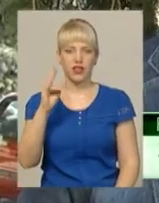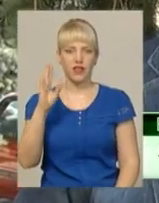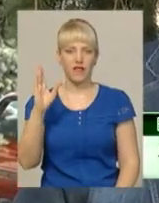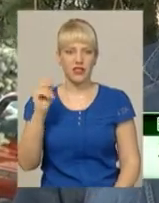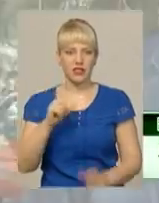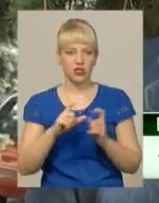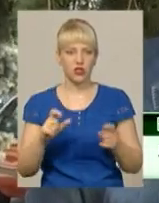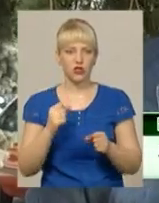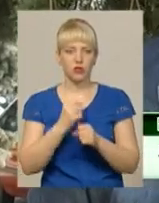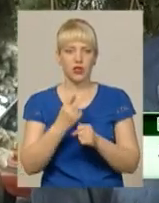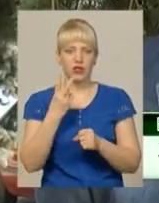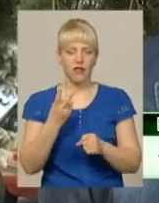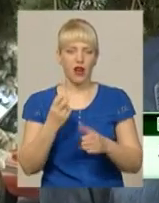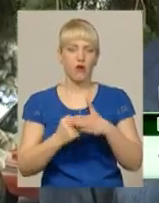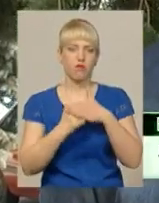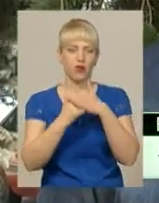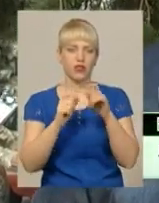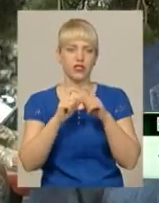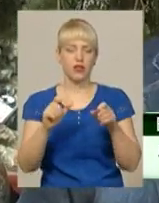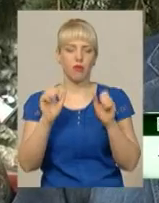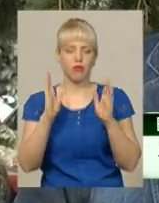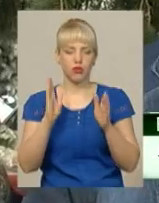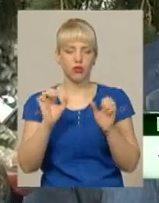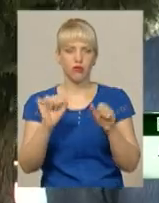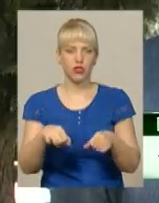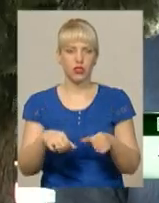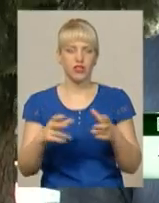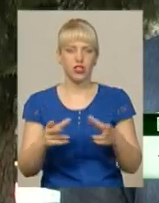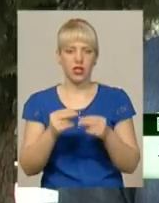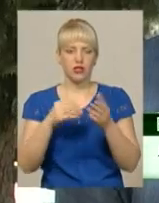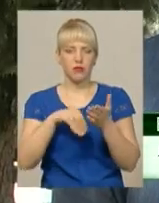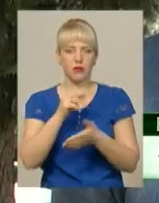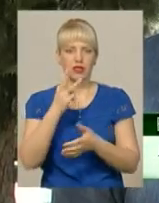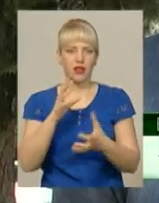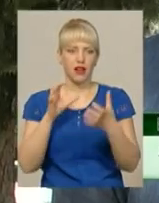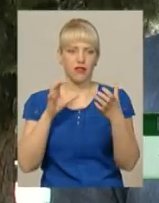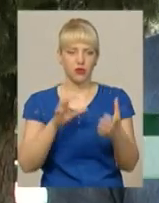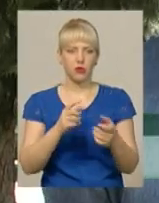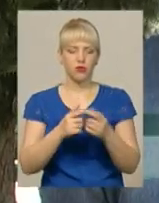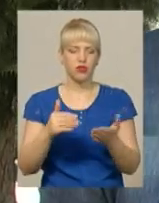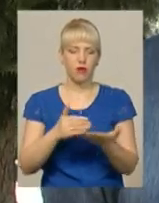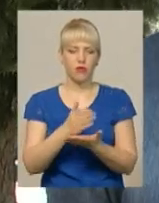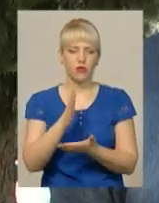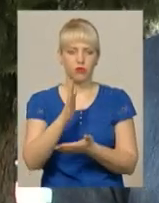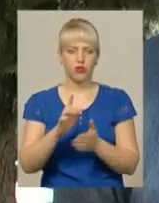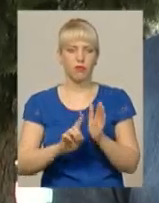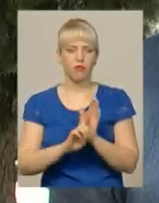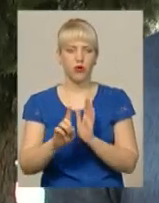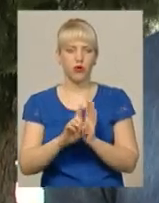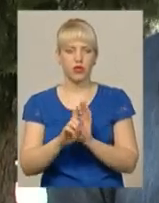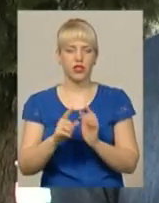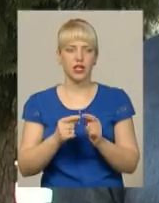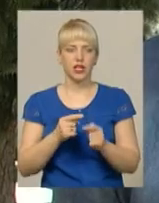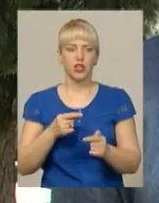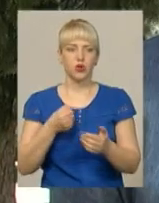опорні заклади. Буде в нас можливість, шанс придбати ще три автобуси. Маршрут, звичайно, буде проходити, ми будемо тільки на цьому наполягати, що він